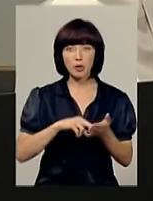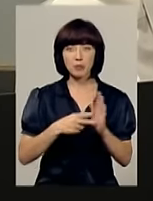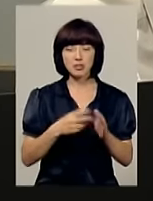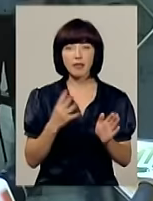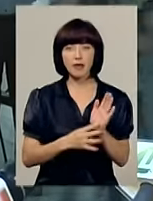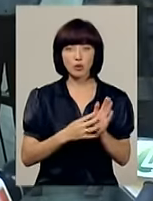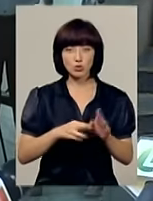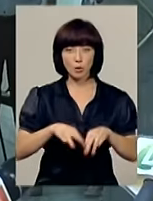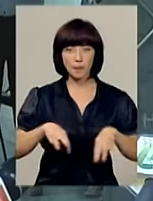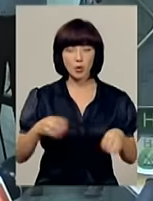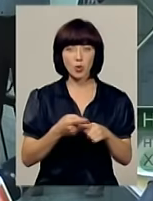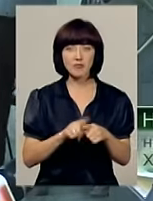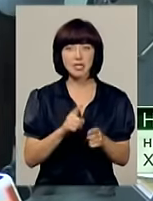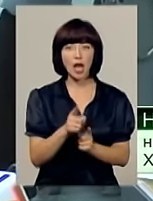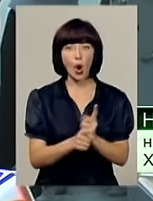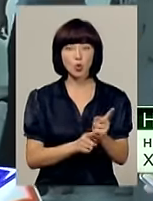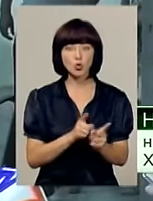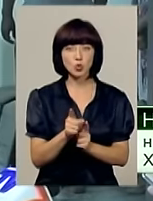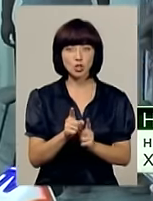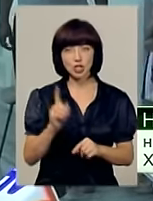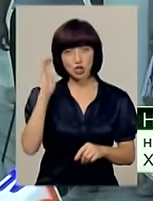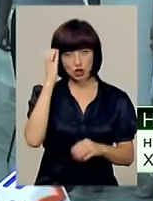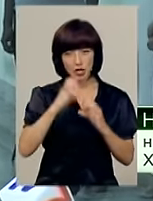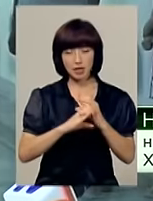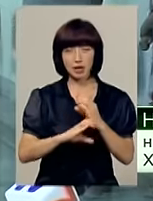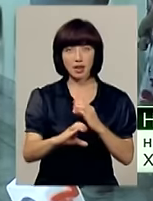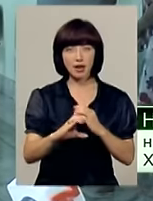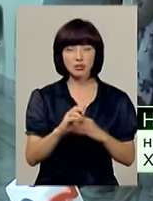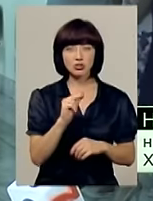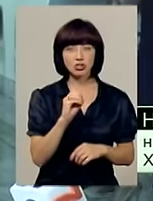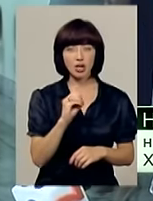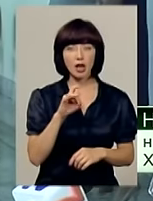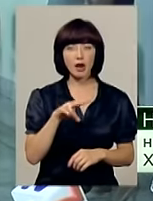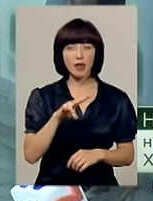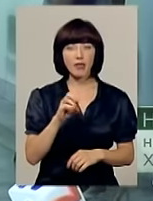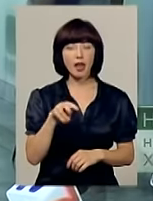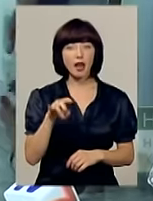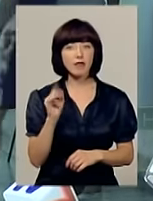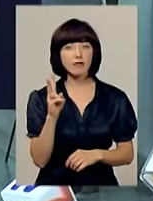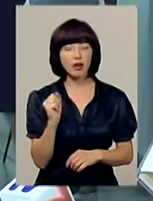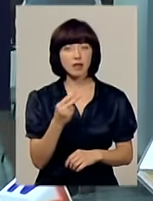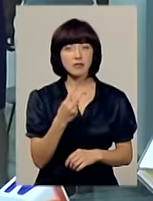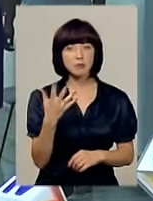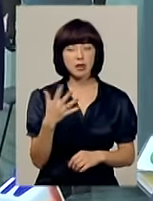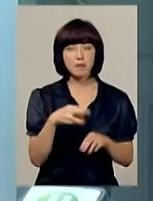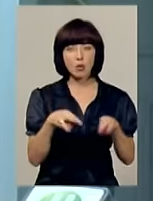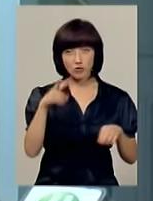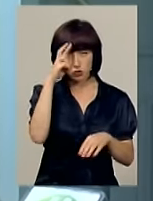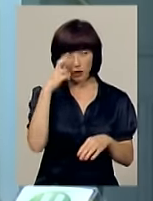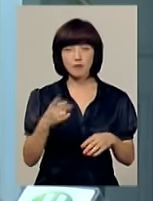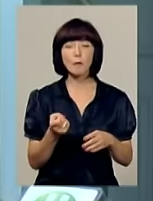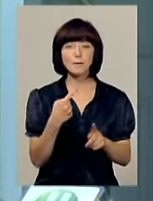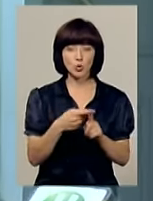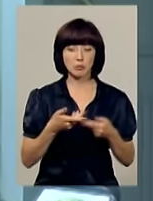мільйонів. Це реконструкція Чернелівки, має дати державний бюджет 25 мільйонів. Ми передбачаємо співфінансування. Крім